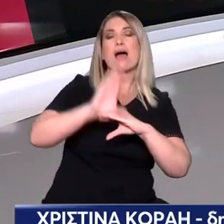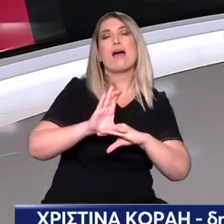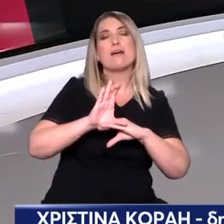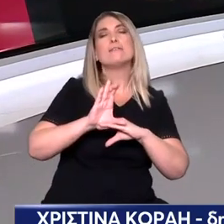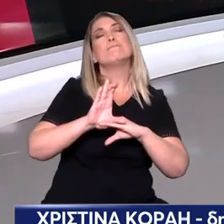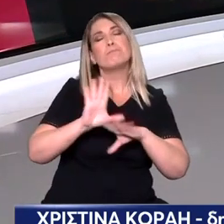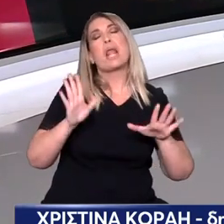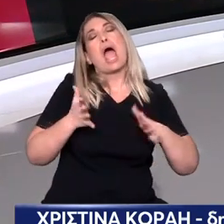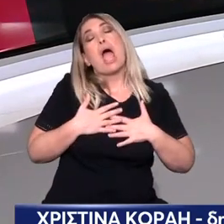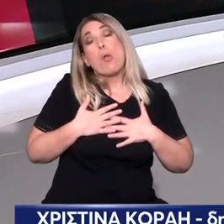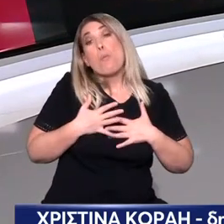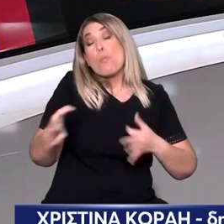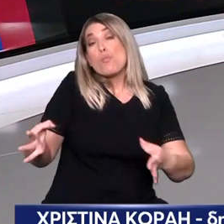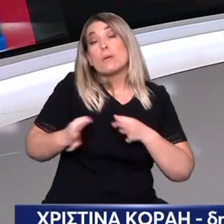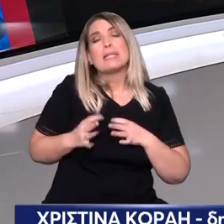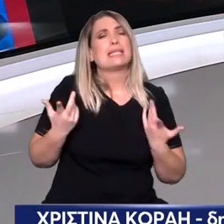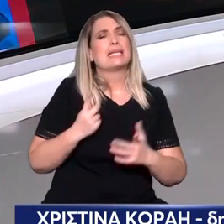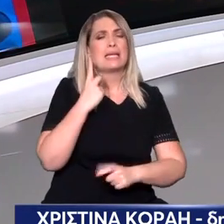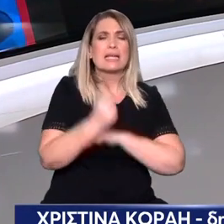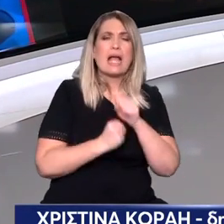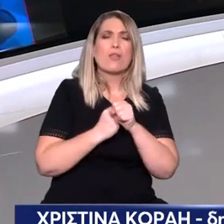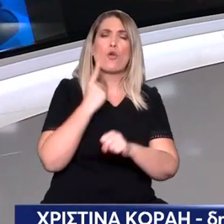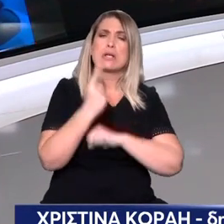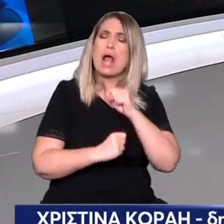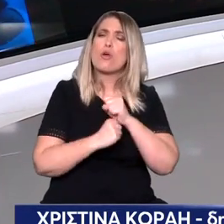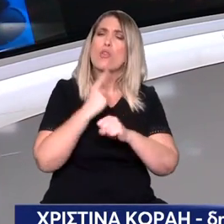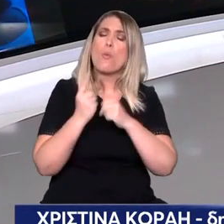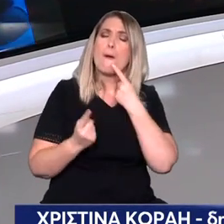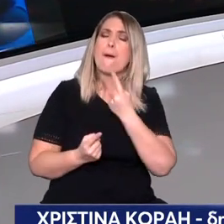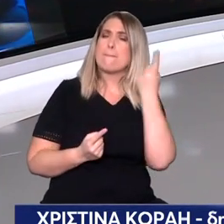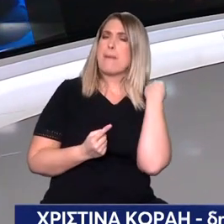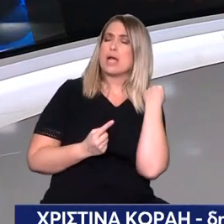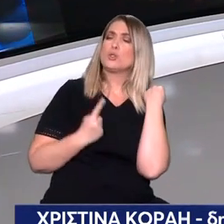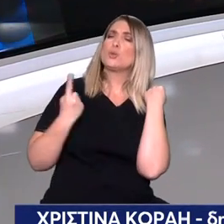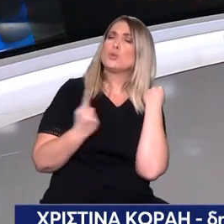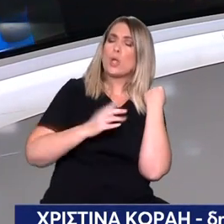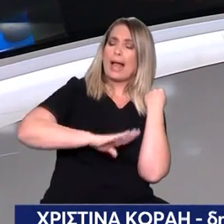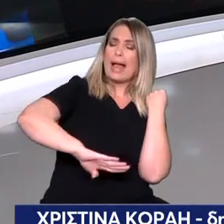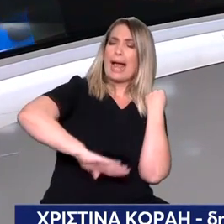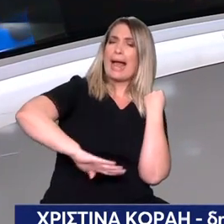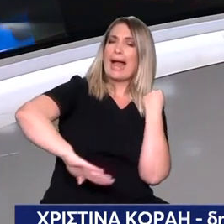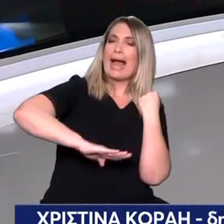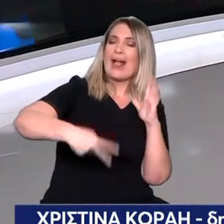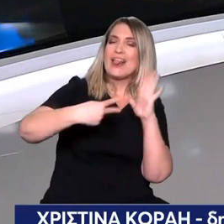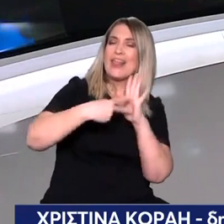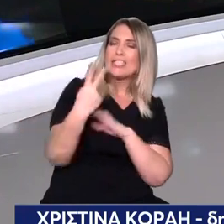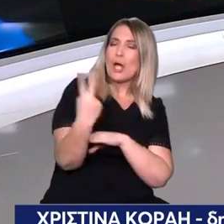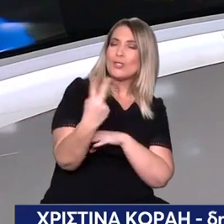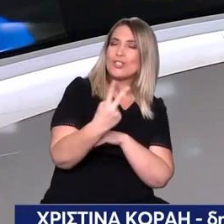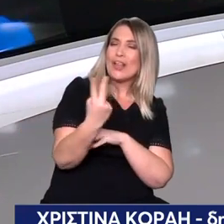αυτά τα λεφτά κάθε χρόνο και πέρυσι ας πούμε προς το τέλος της χρονιάς ο